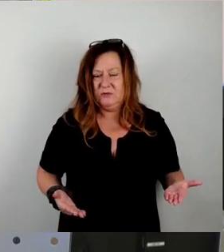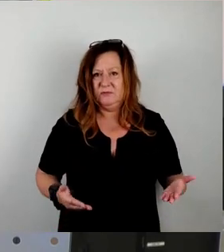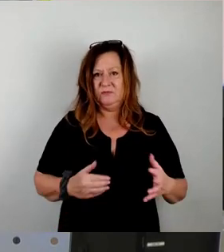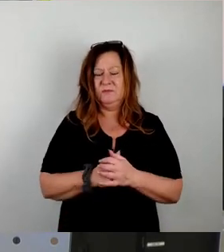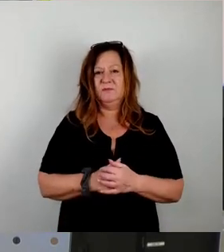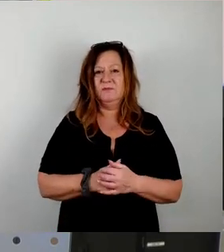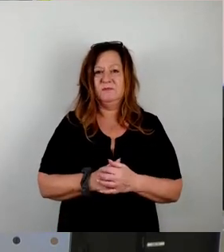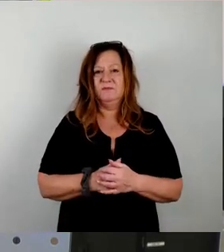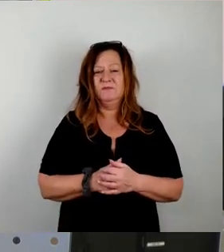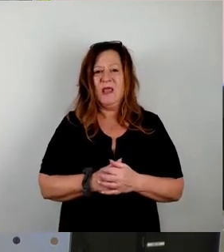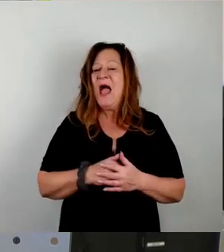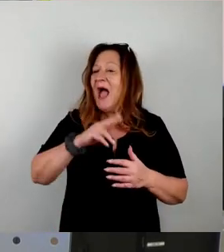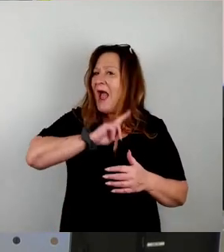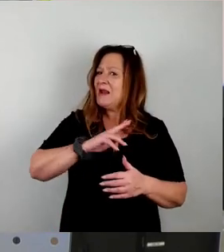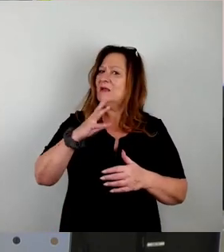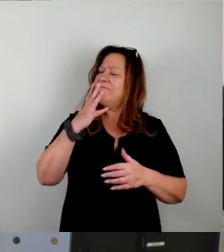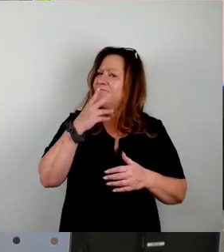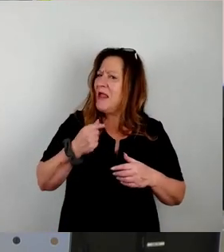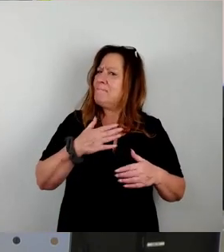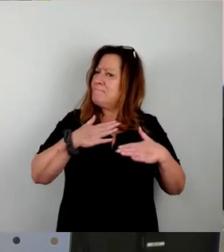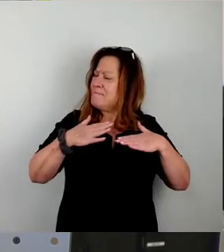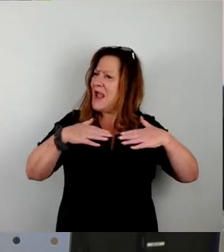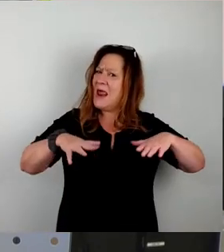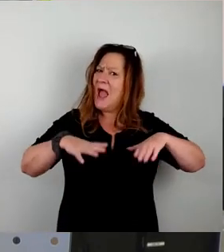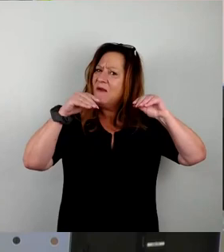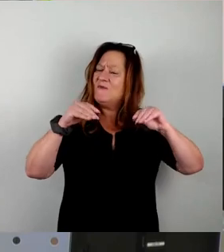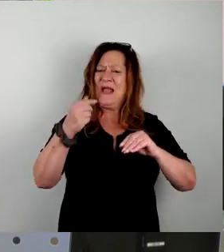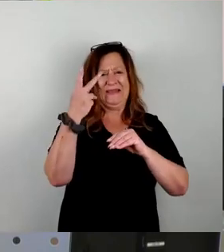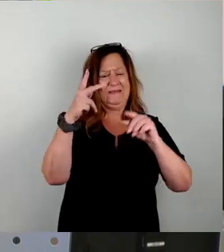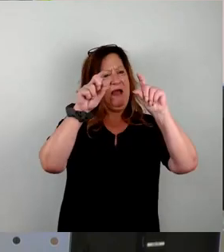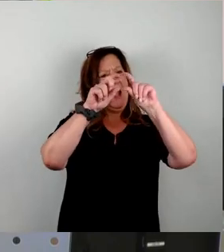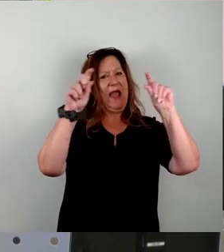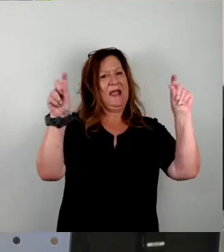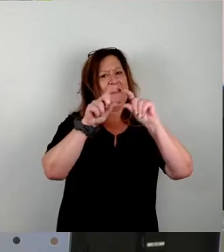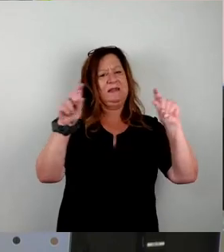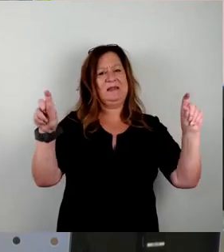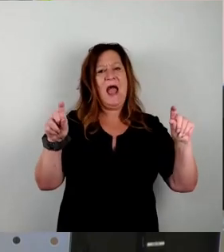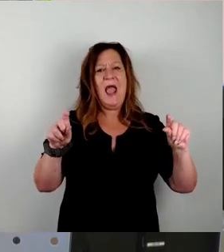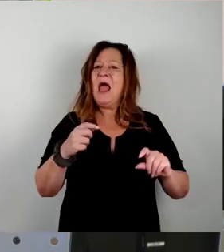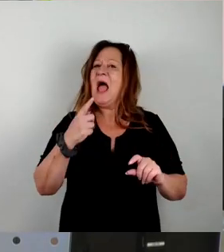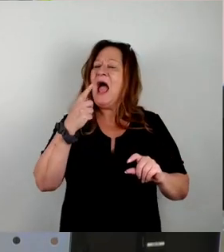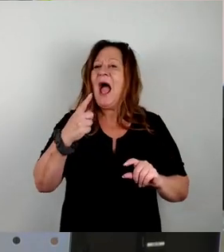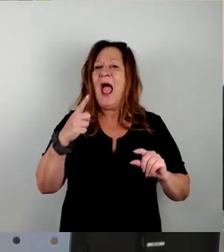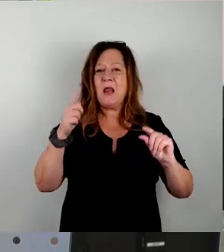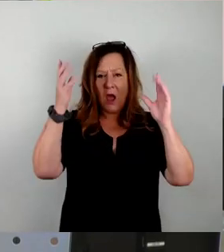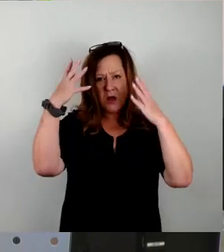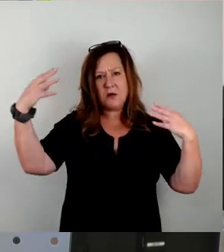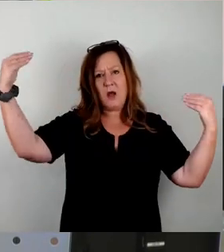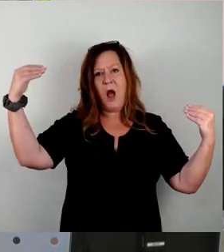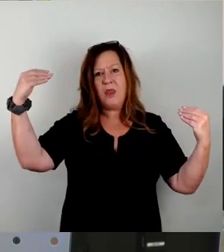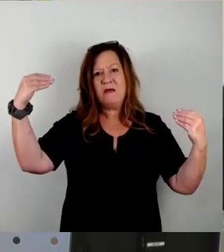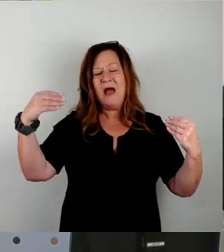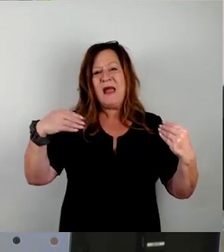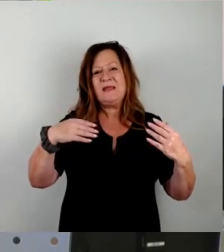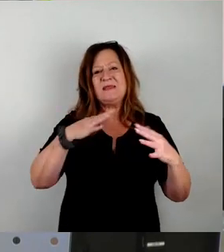Ich wollte eigentlich folgendermaßen anfangen mit den zwei Zeilen einer Büttenrede aus Köln von 1979 im